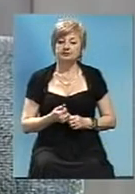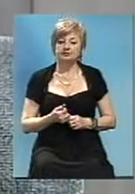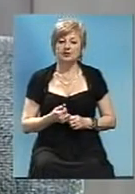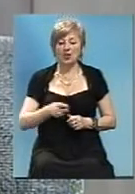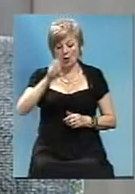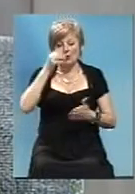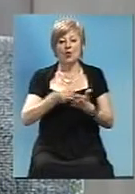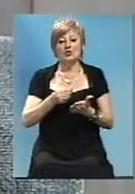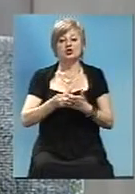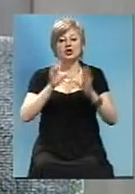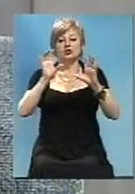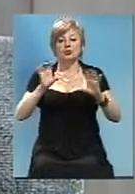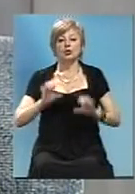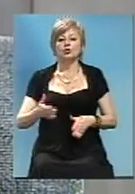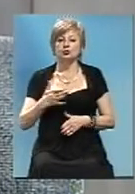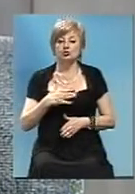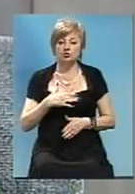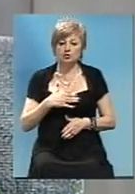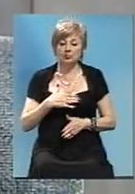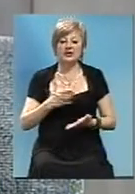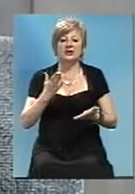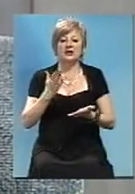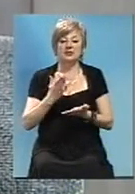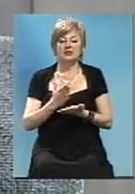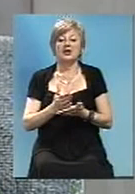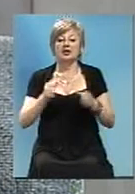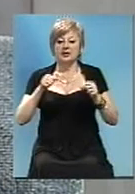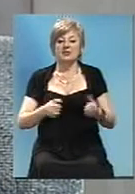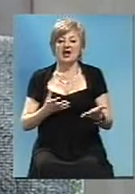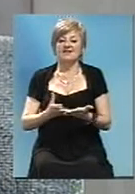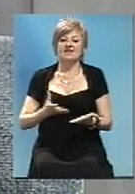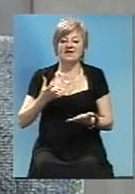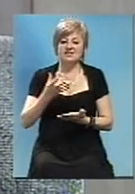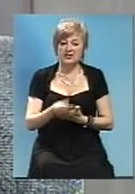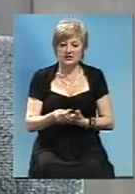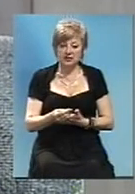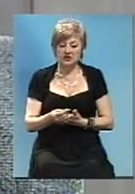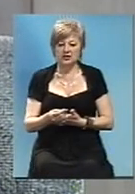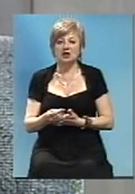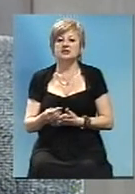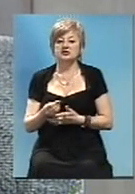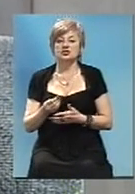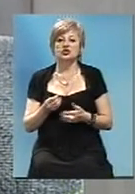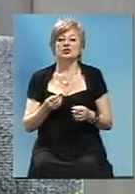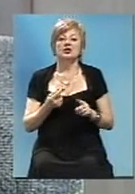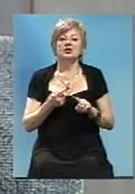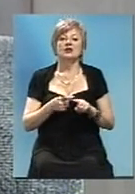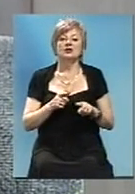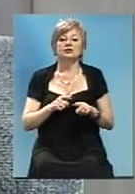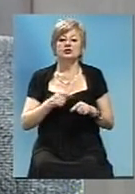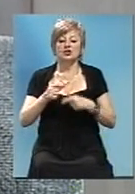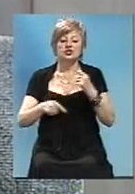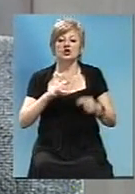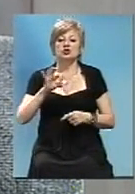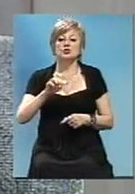бюджетному кодексу ми не маємо права фінансувати експлуатаційне зодержання з фінансування через